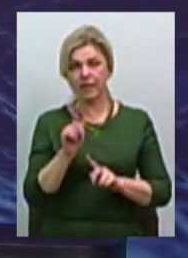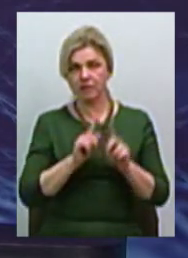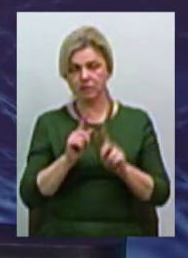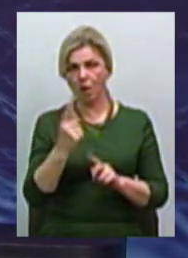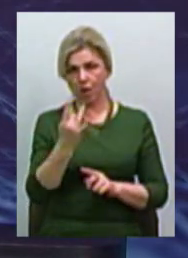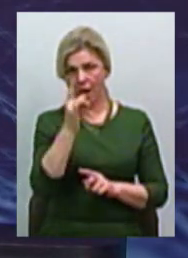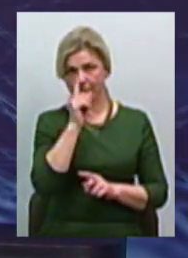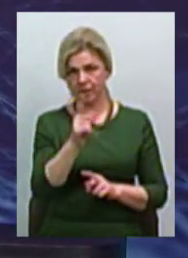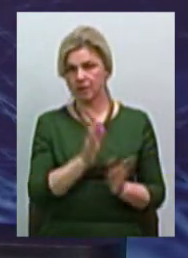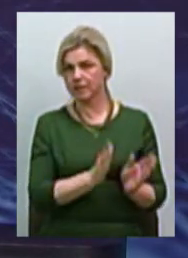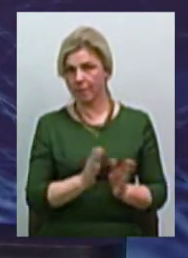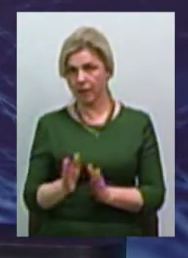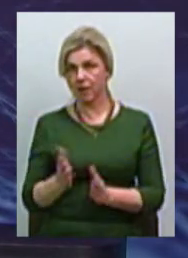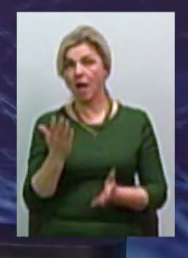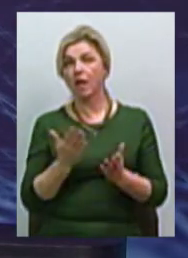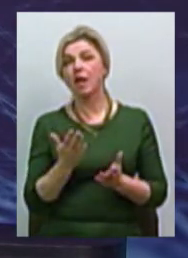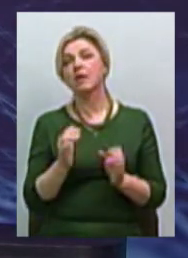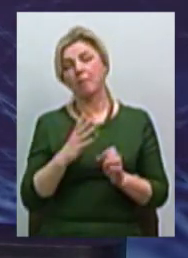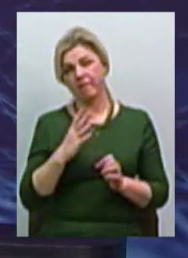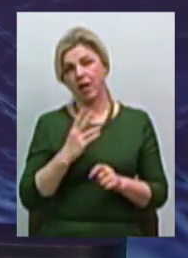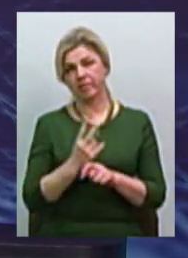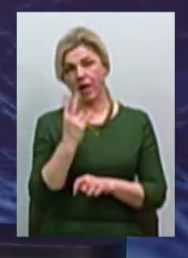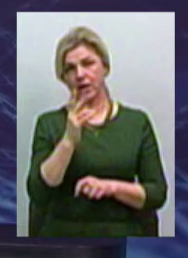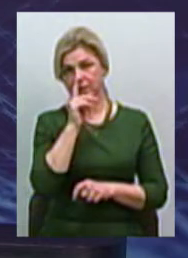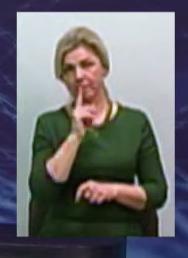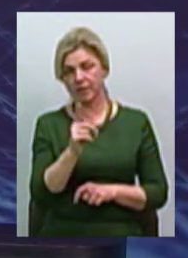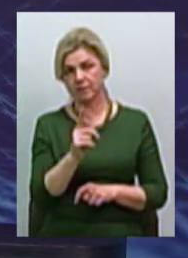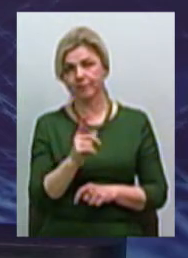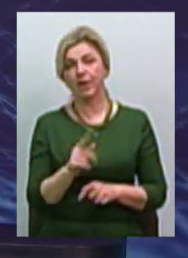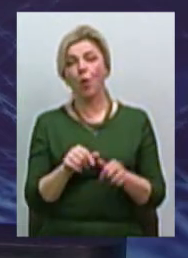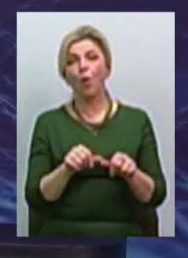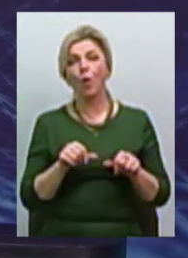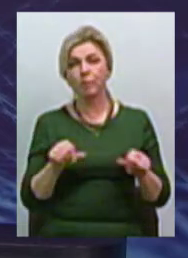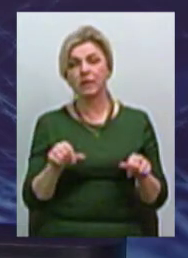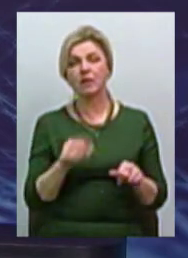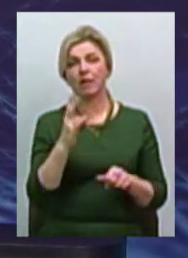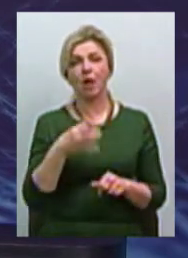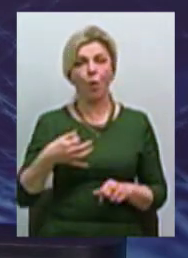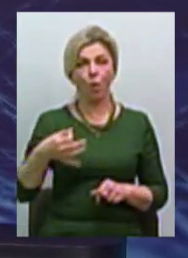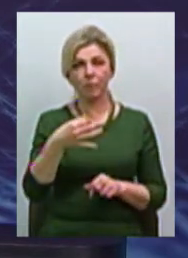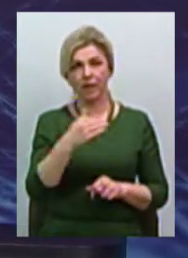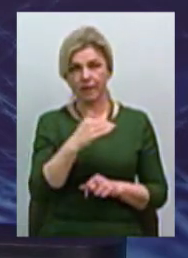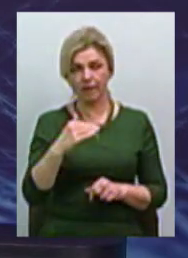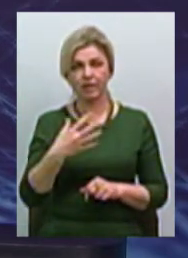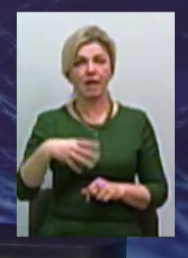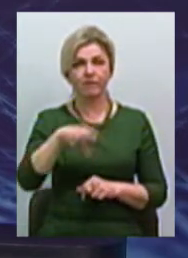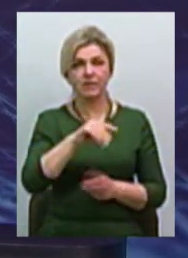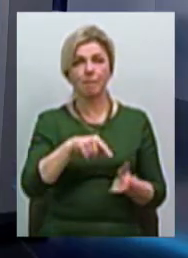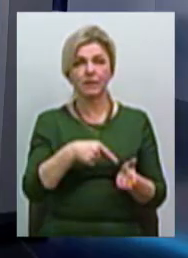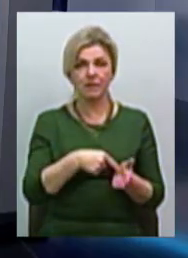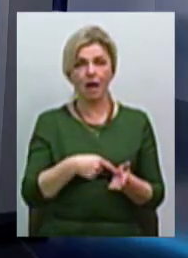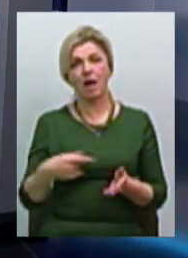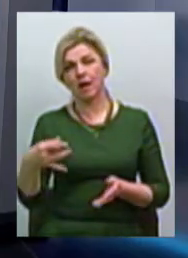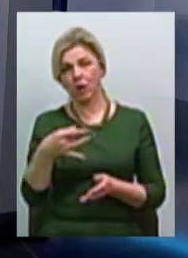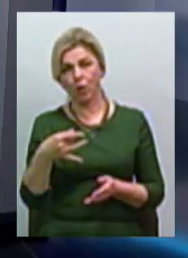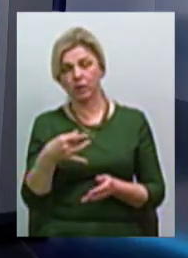стабільно. Якщо треба більше, то може і два рази на місяць. Відповідні комісії діють на обласному рівні у всіх містах і всіх районах. На